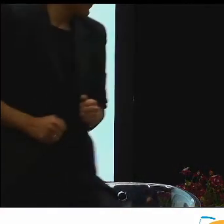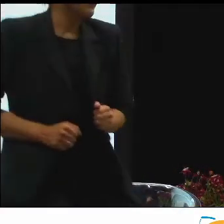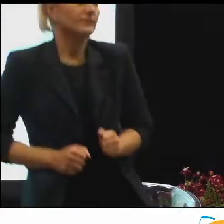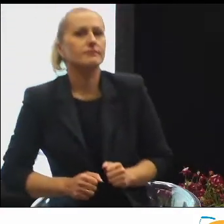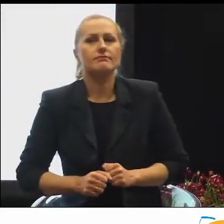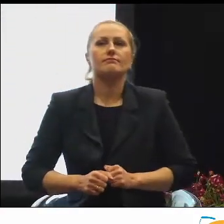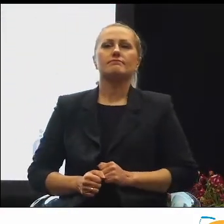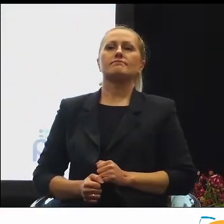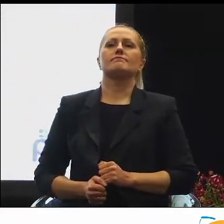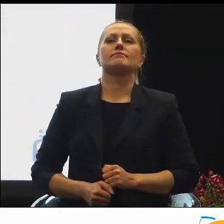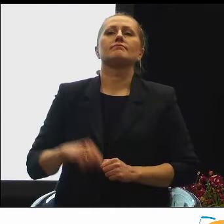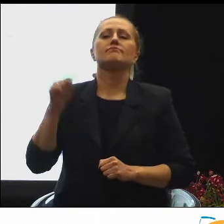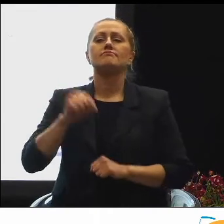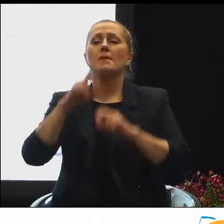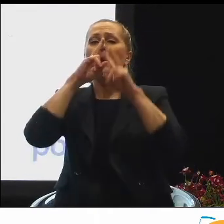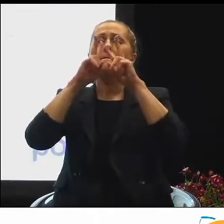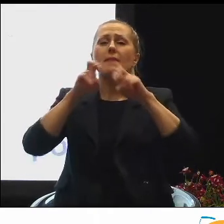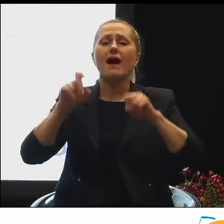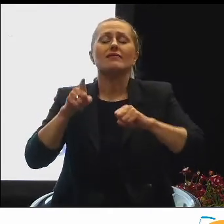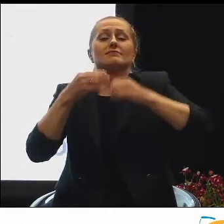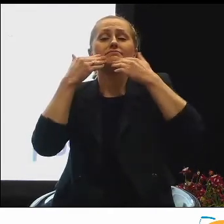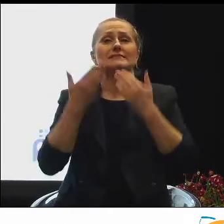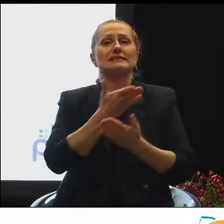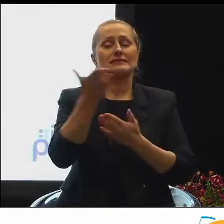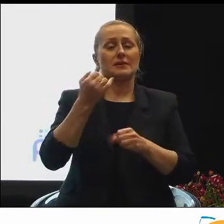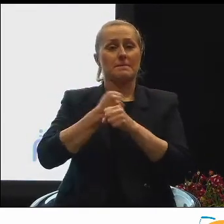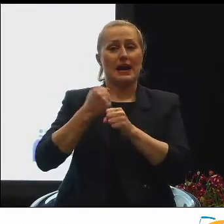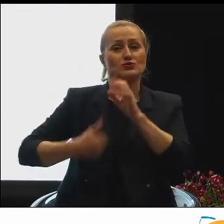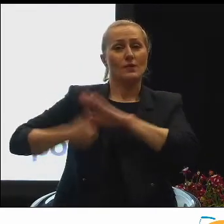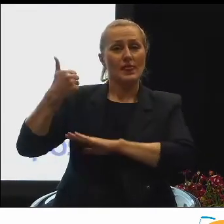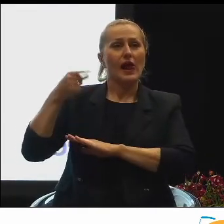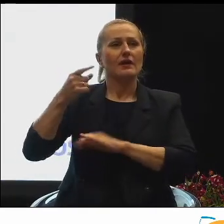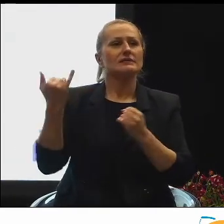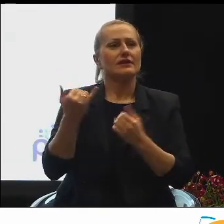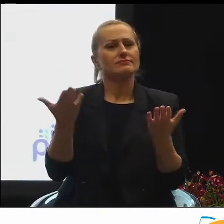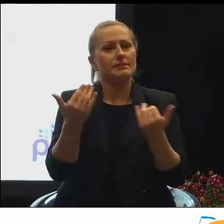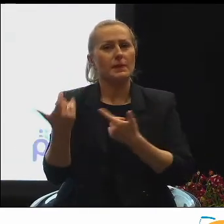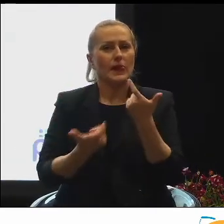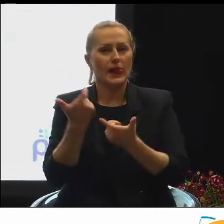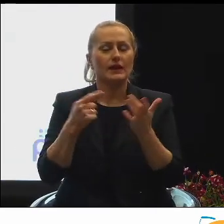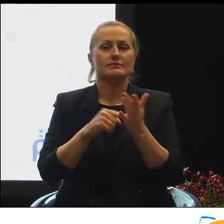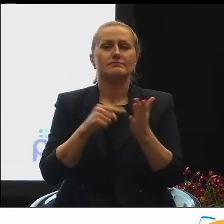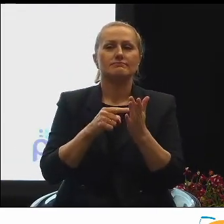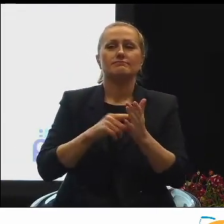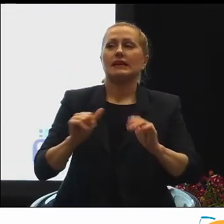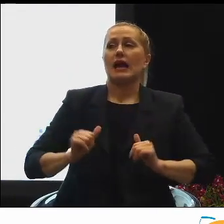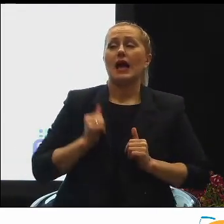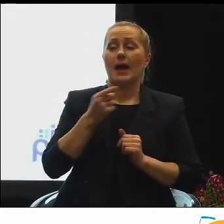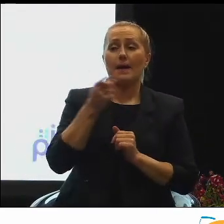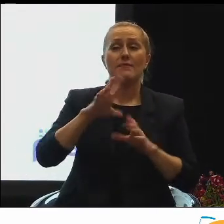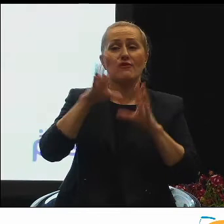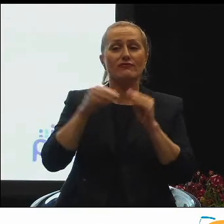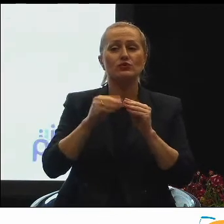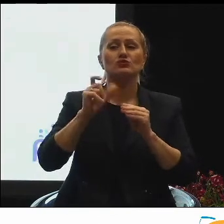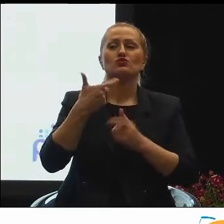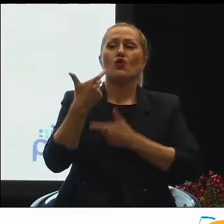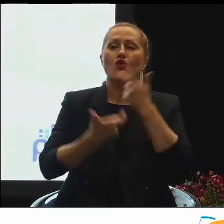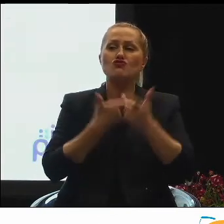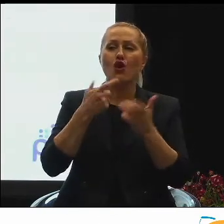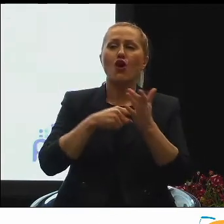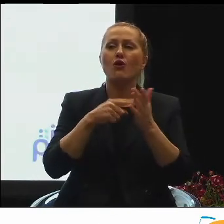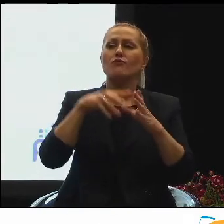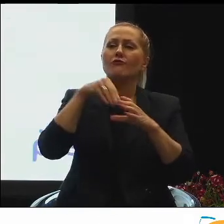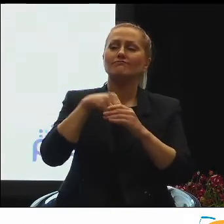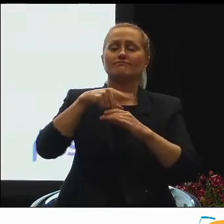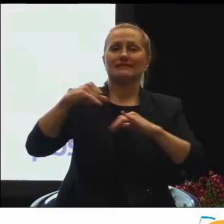mobilizowało pracodawców do tego, żeby doskonalić to, co robią w obszarze